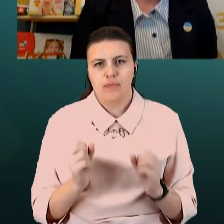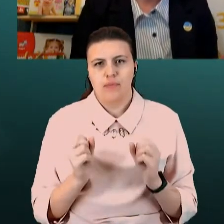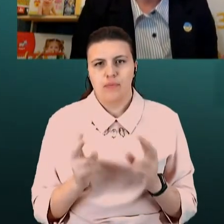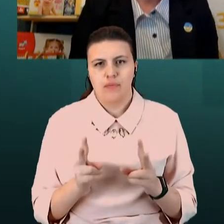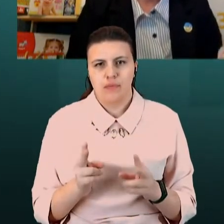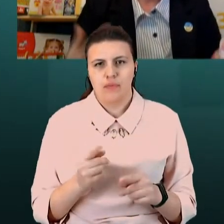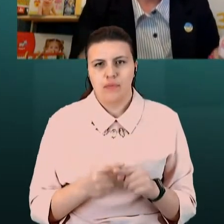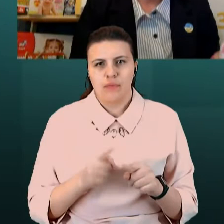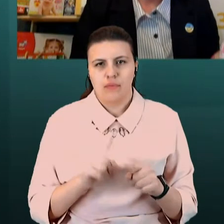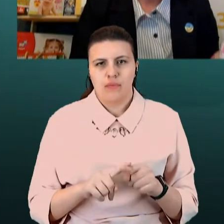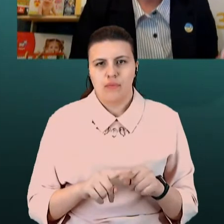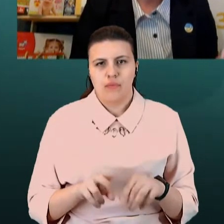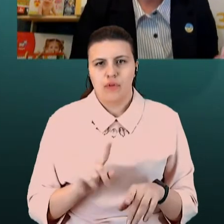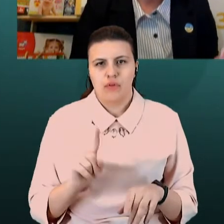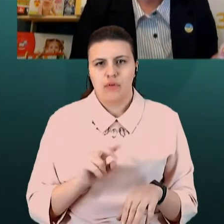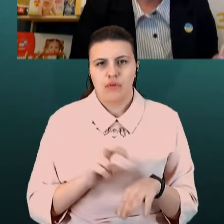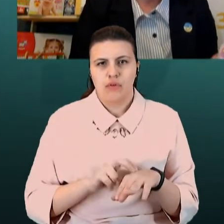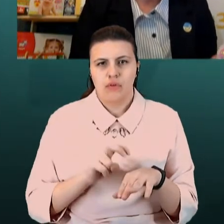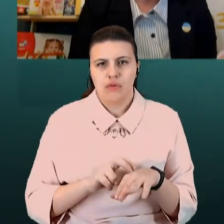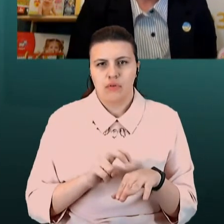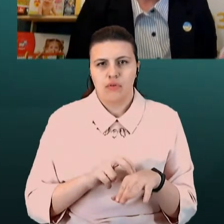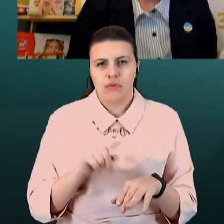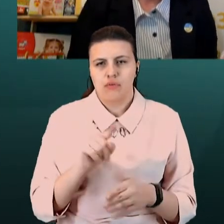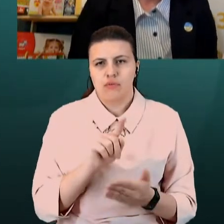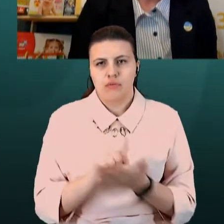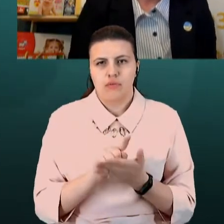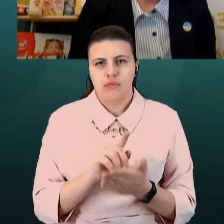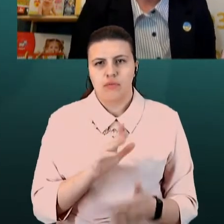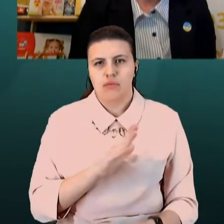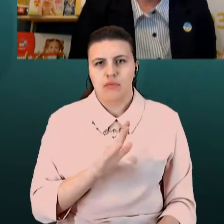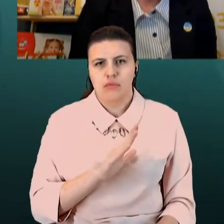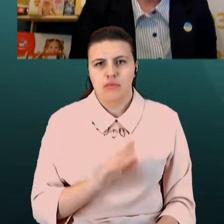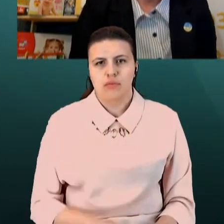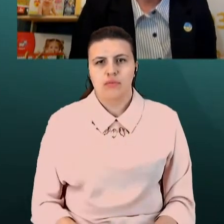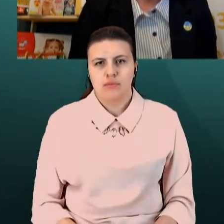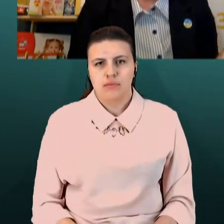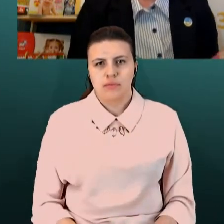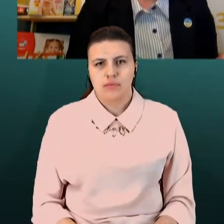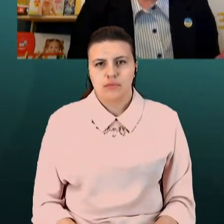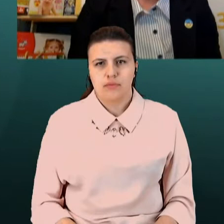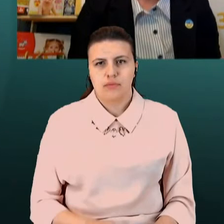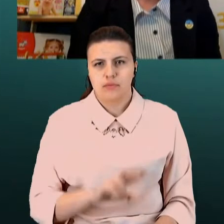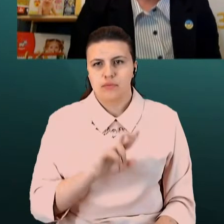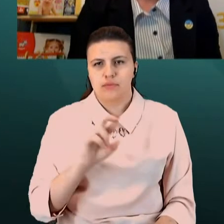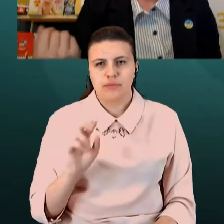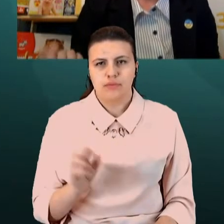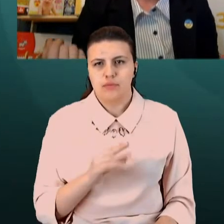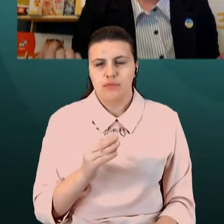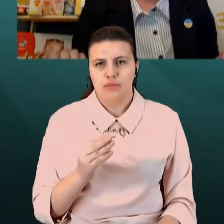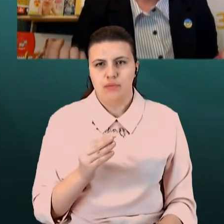лікарі, вони мають безпечувальний ефект, що з рухами можуть розвести рід до безпліття. Тому ризики.